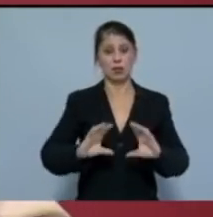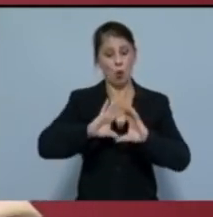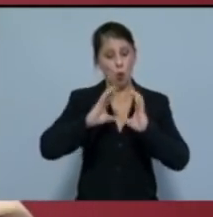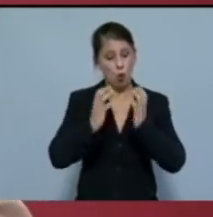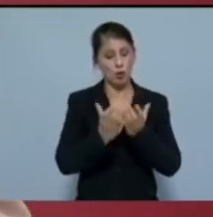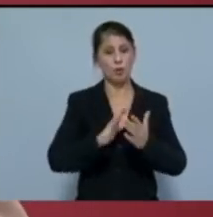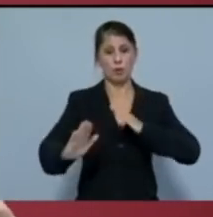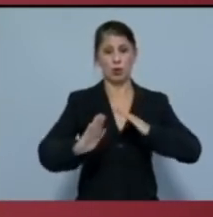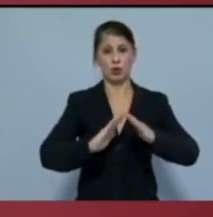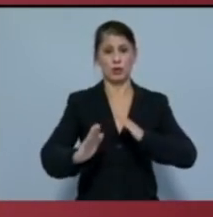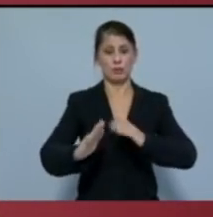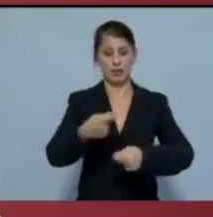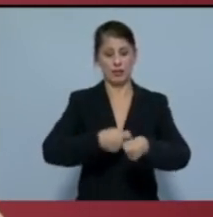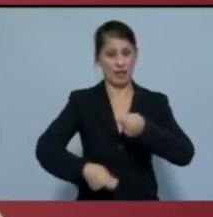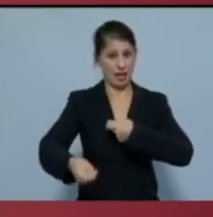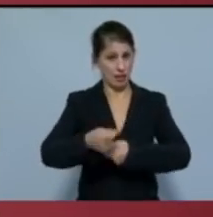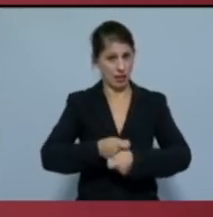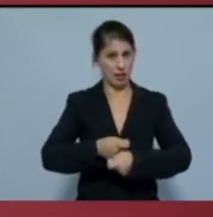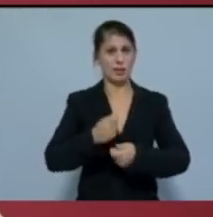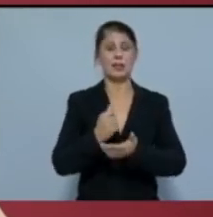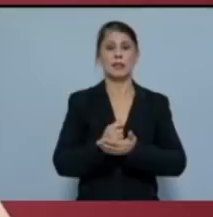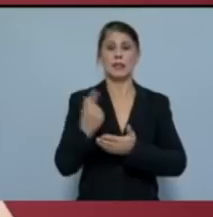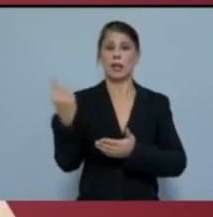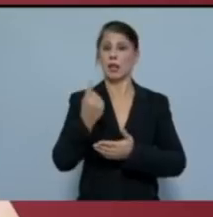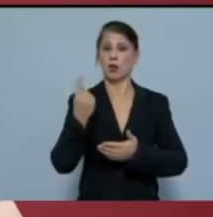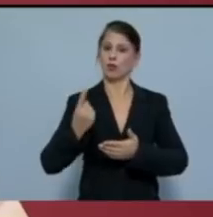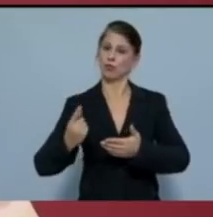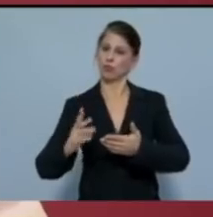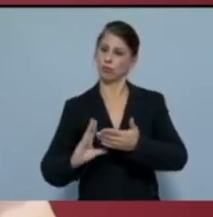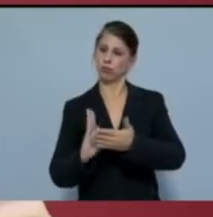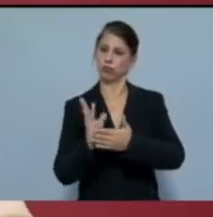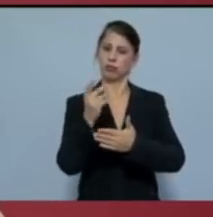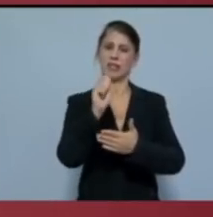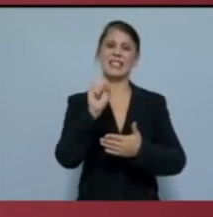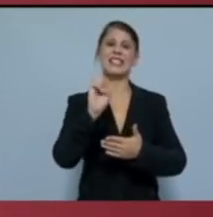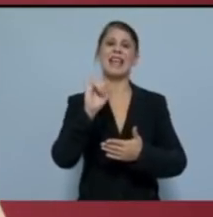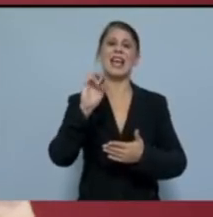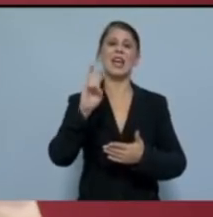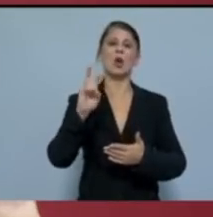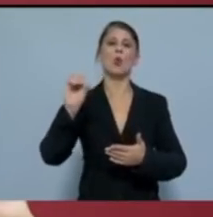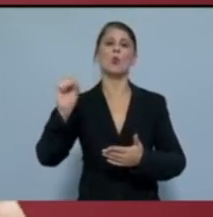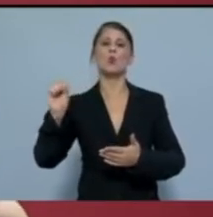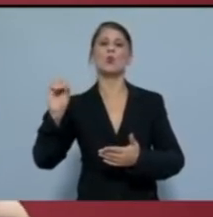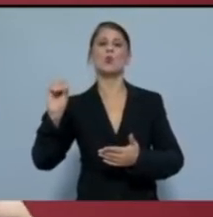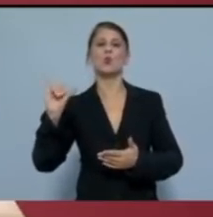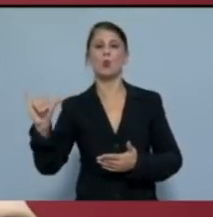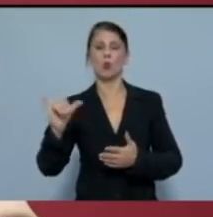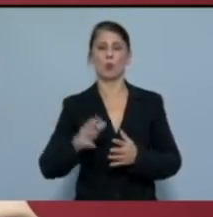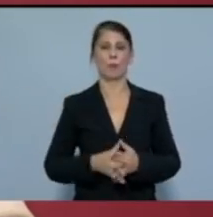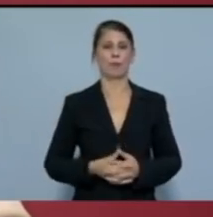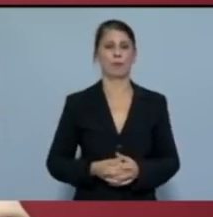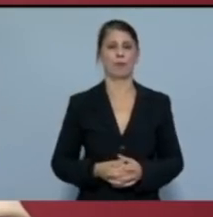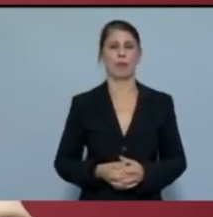προστασία, διαχείριση και οικολογική ανόρθωσή του. Κρίσιμο ζήτημα είναι ένα πρόγραμμα